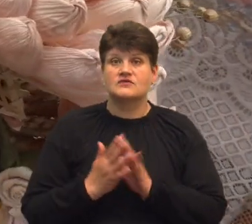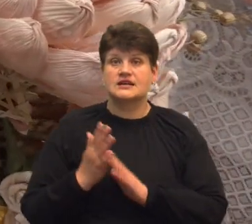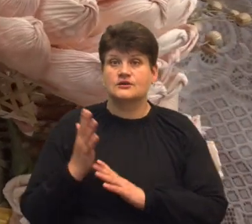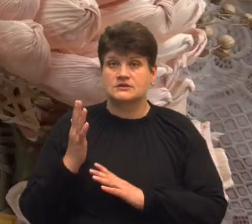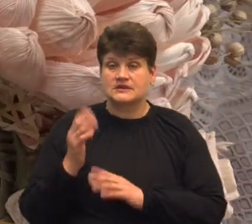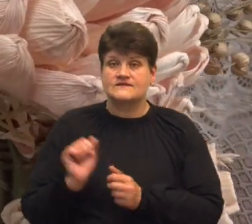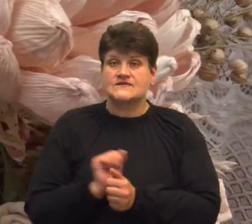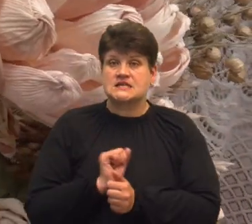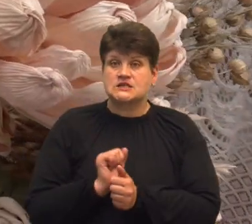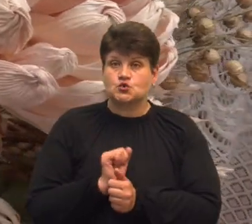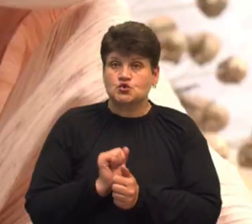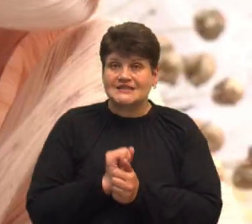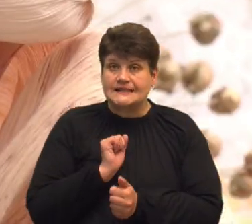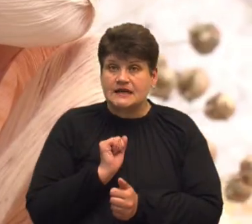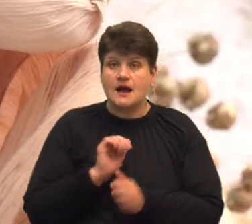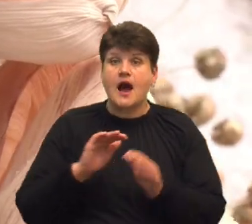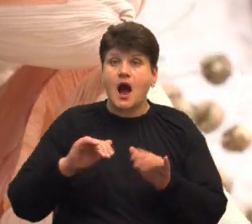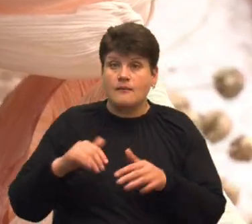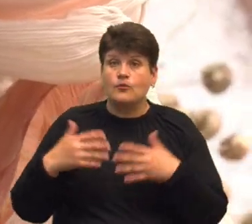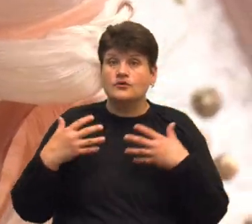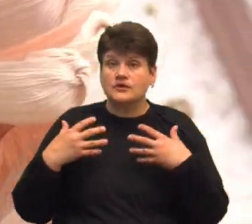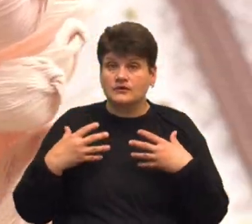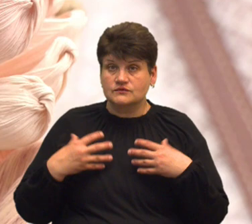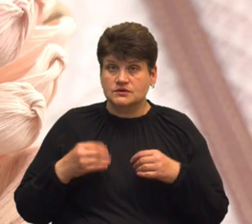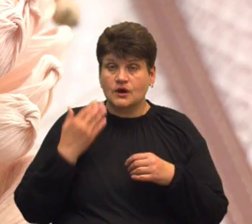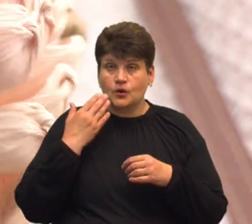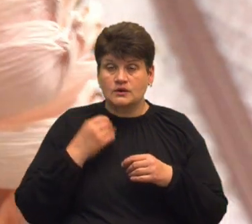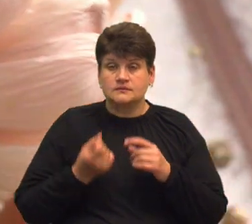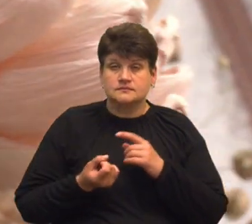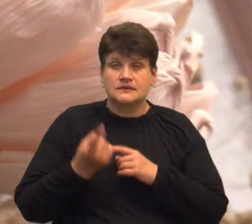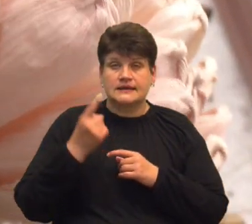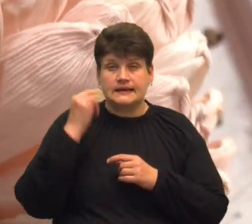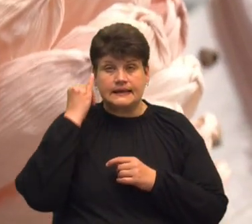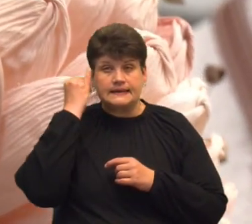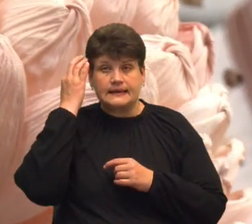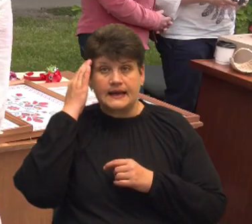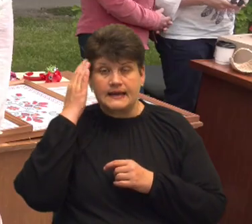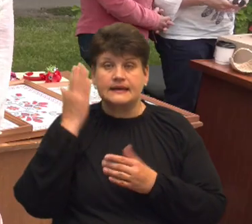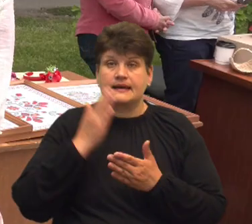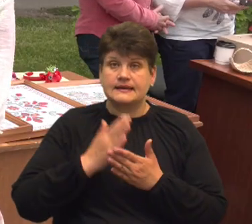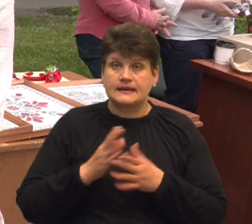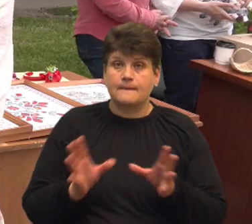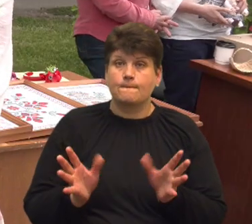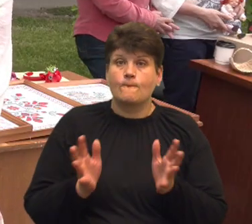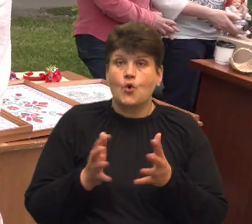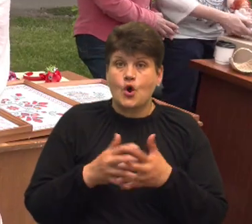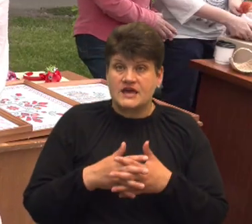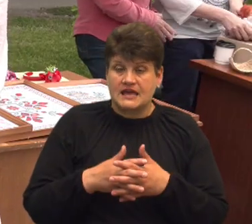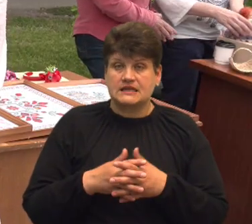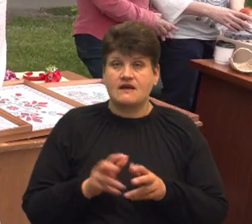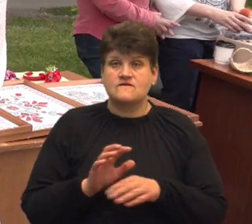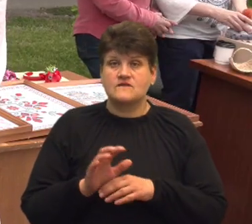висушити. А потім вже приходить, коли ідея. Тут є поєднання виробів